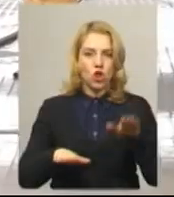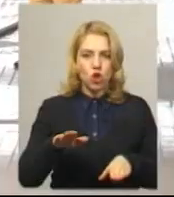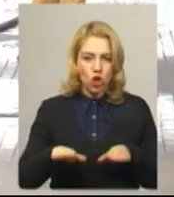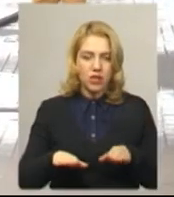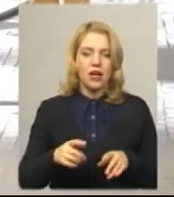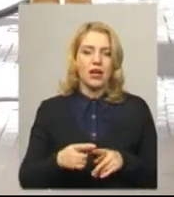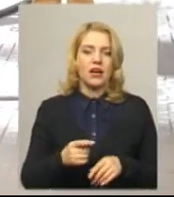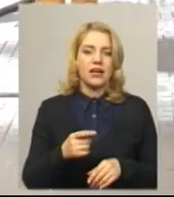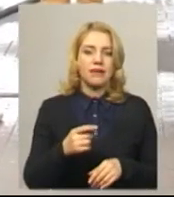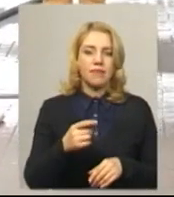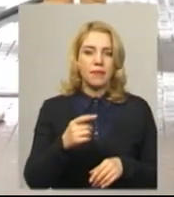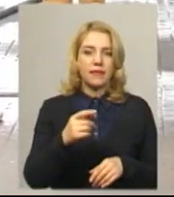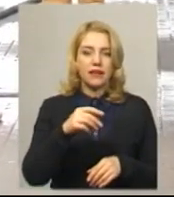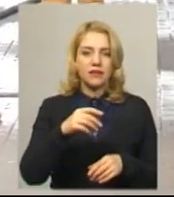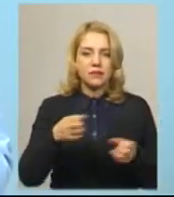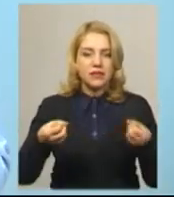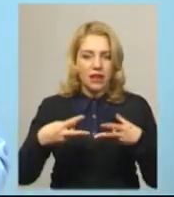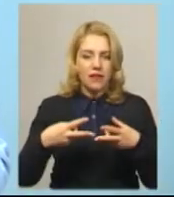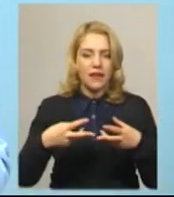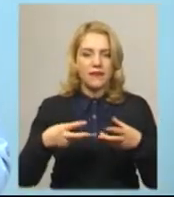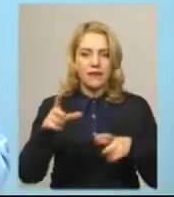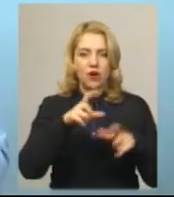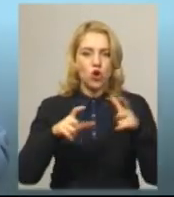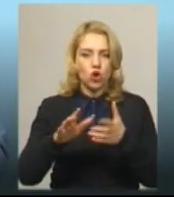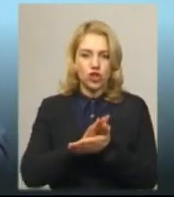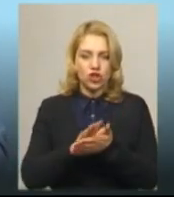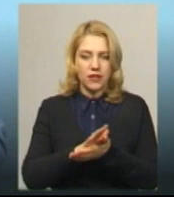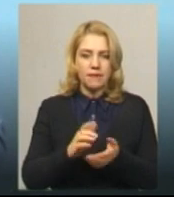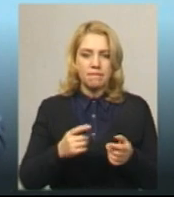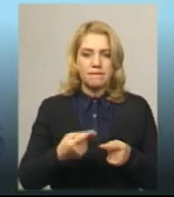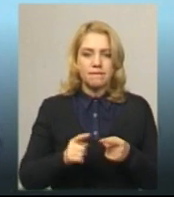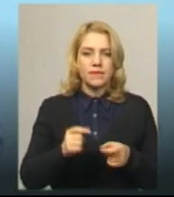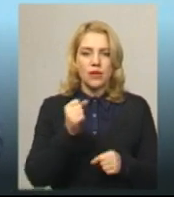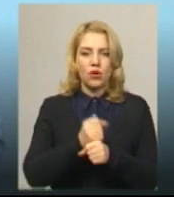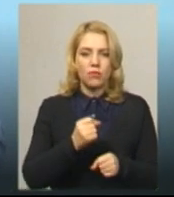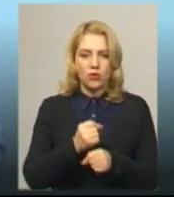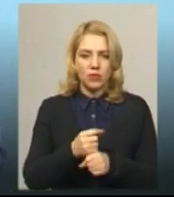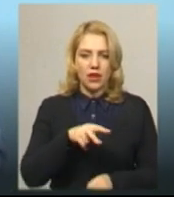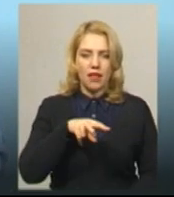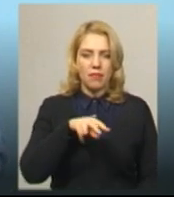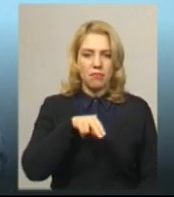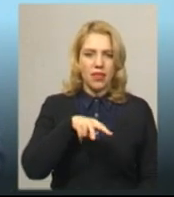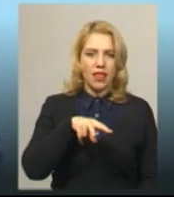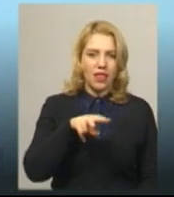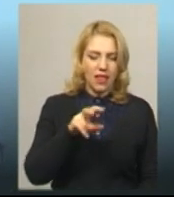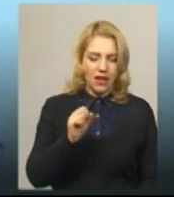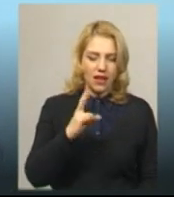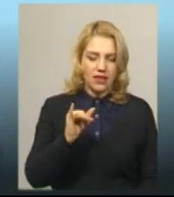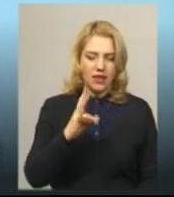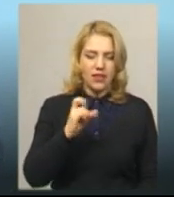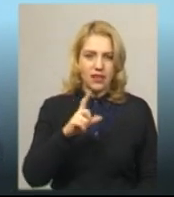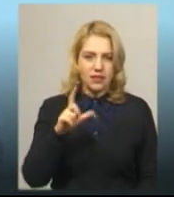було збрізгано, все було облито. Обробка ринку препаратом – бланідаз, бланідаз афорти.